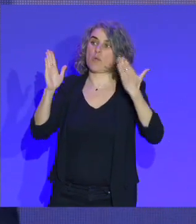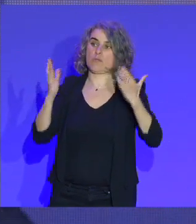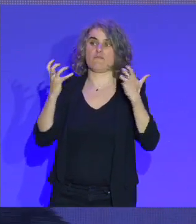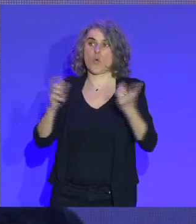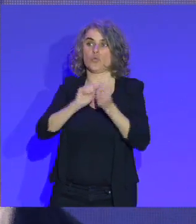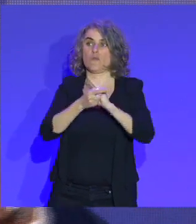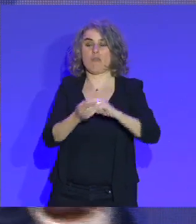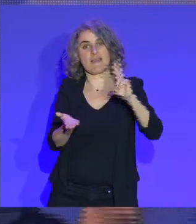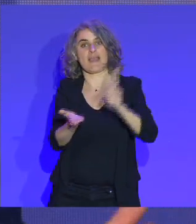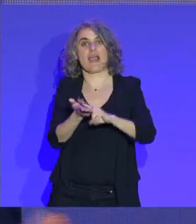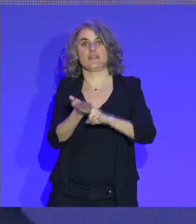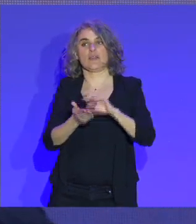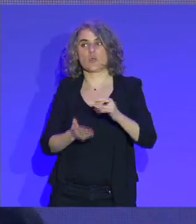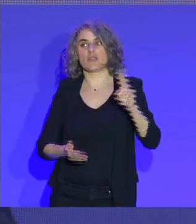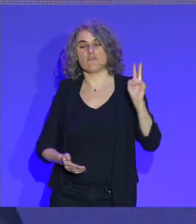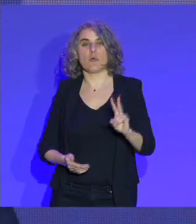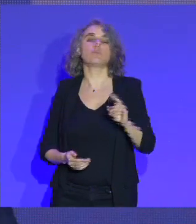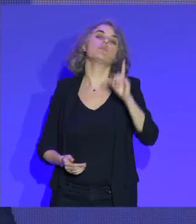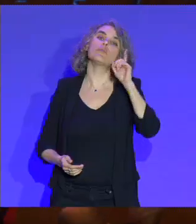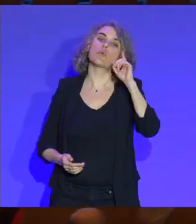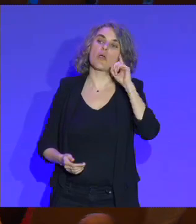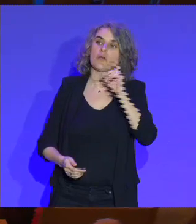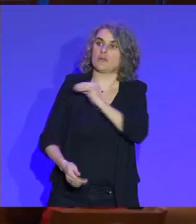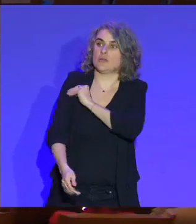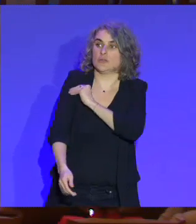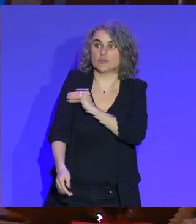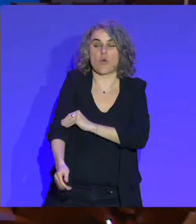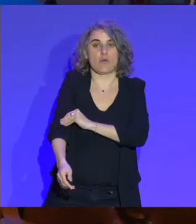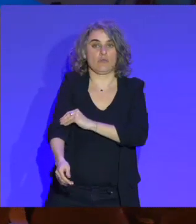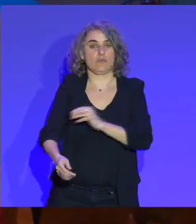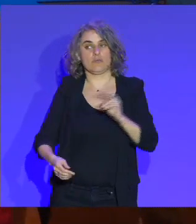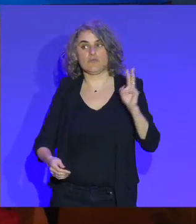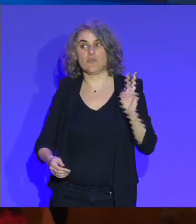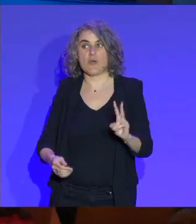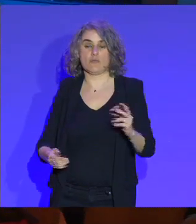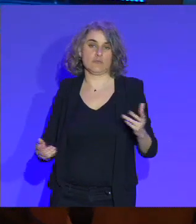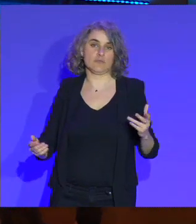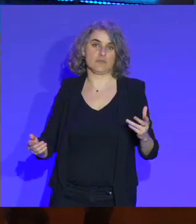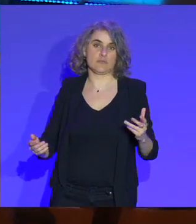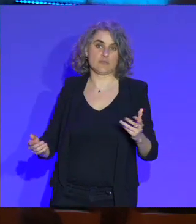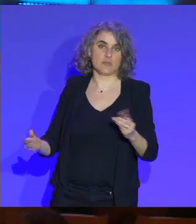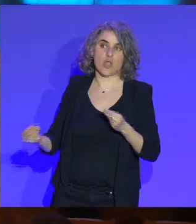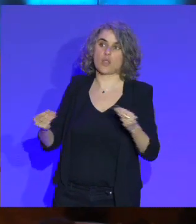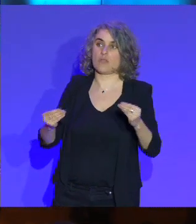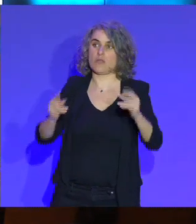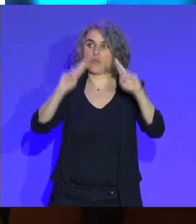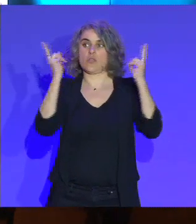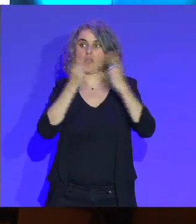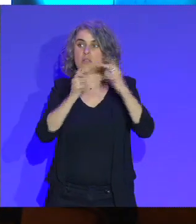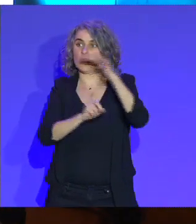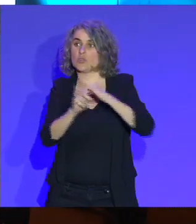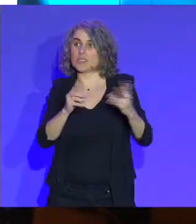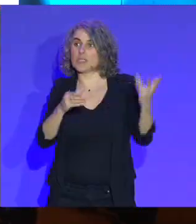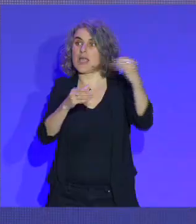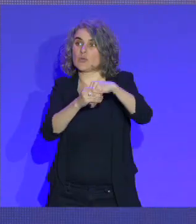donc que le sport participe de cette, encore une fois, de cette volonté, au fond, d'avoir une société